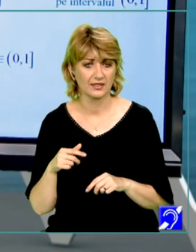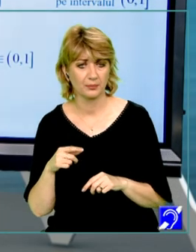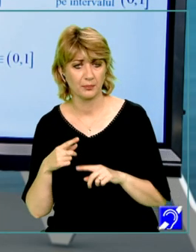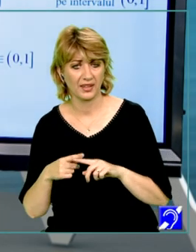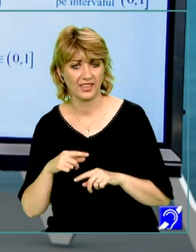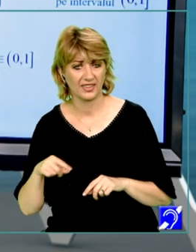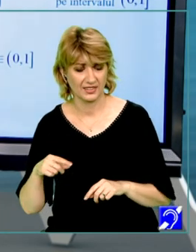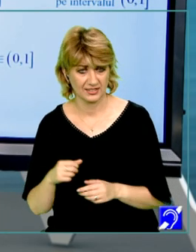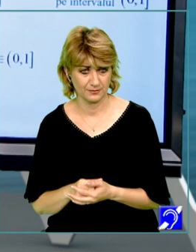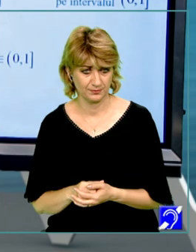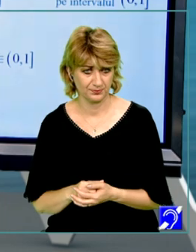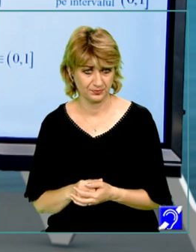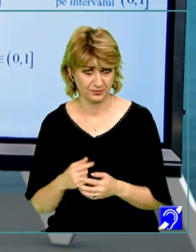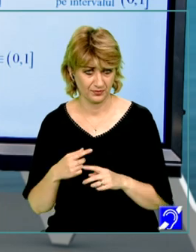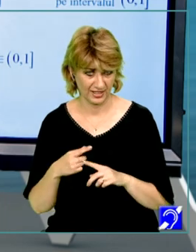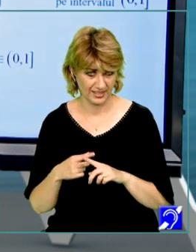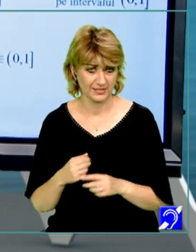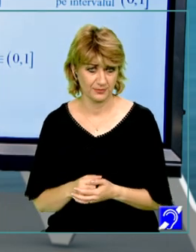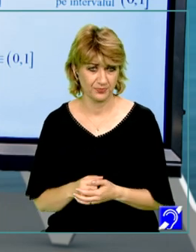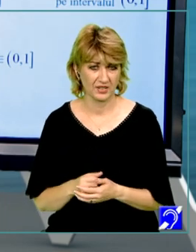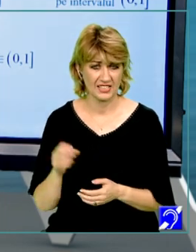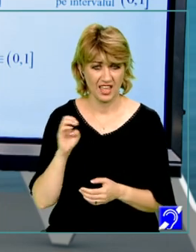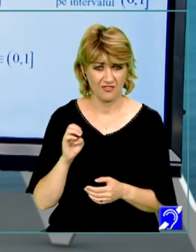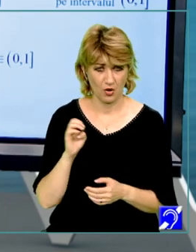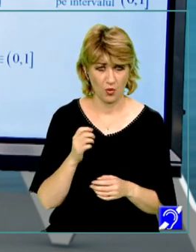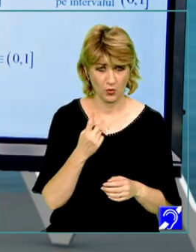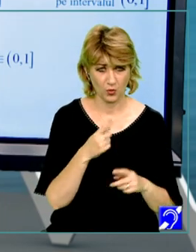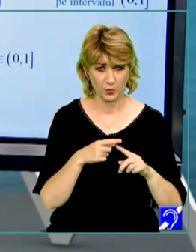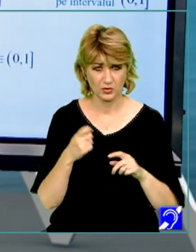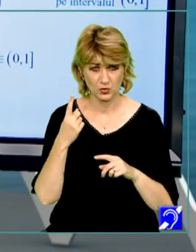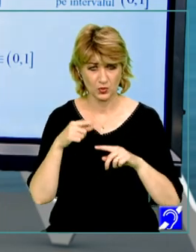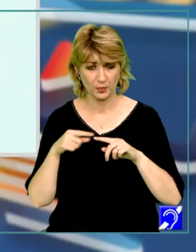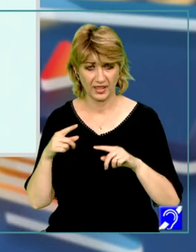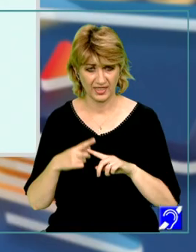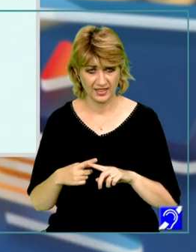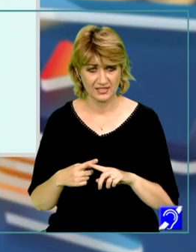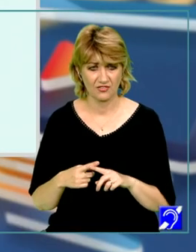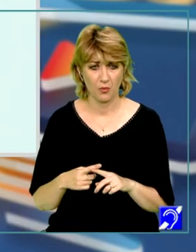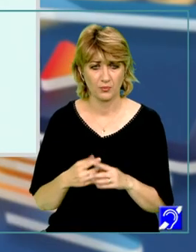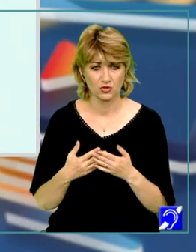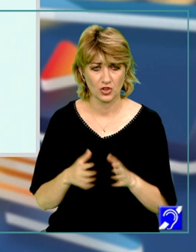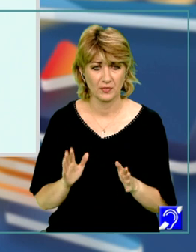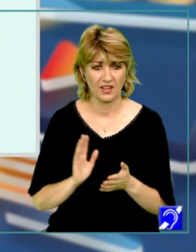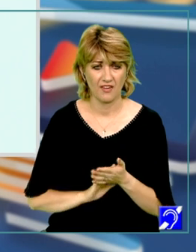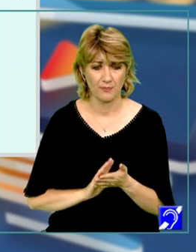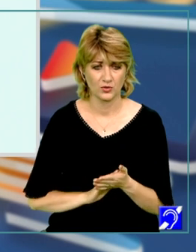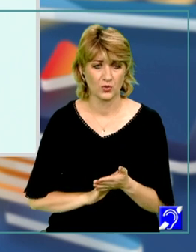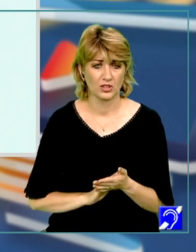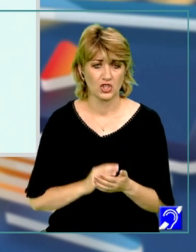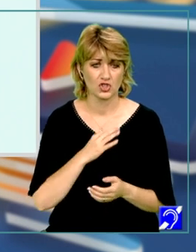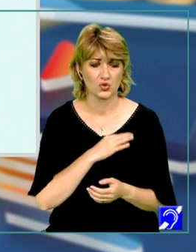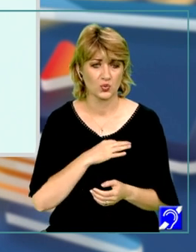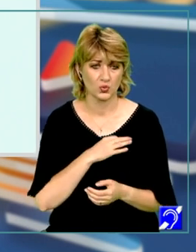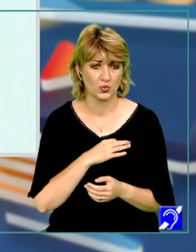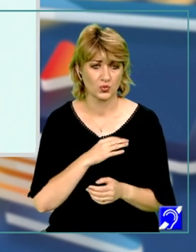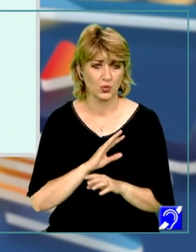Pentru a evalua expresia 1 minus 1 pe x din punct de vedere al semnului, vom porni de la faptul că studiul se